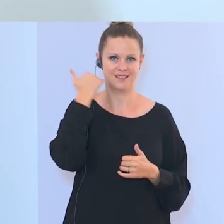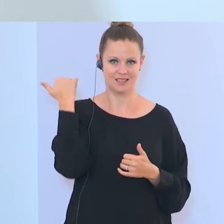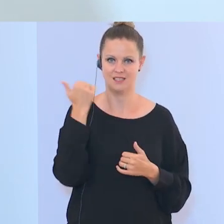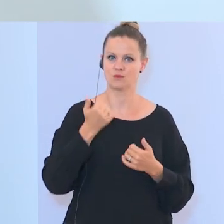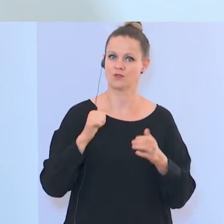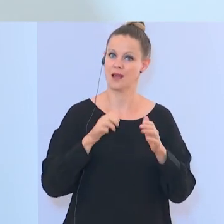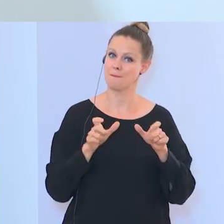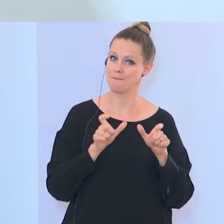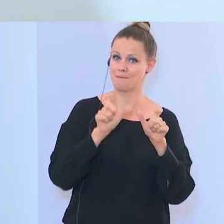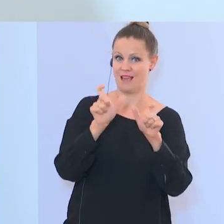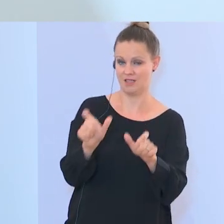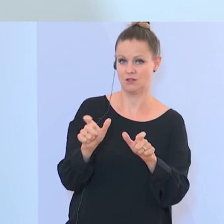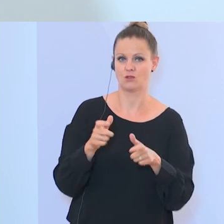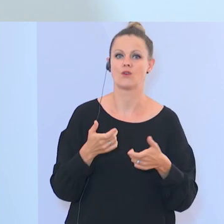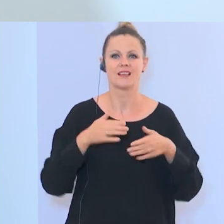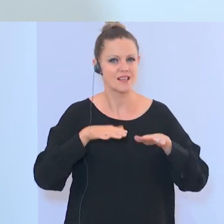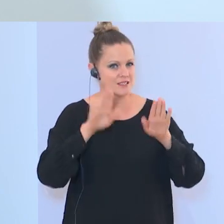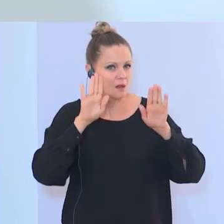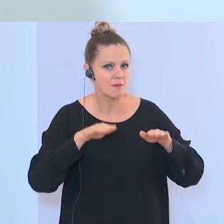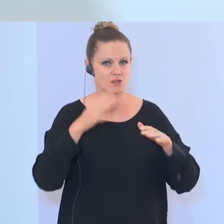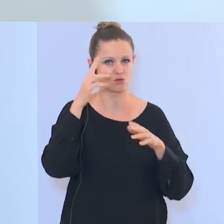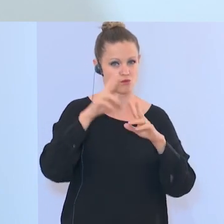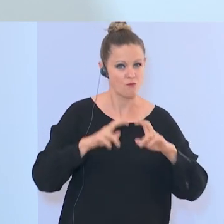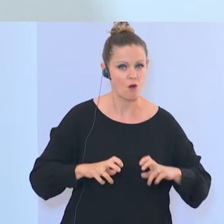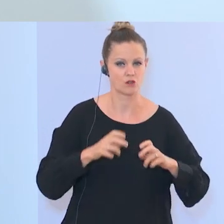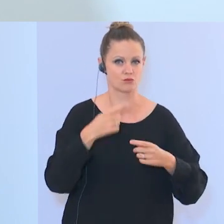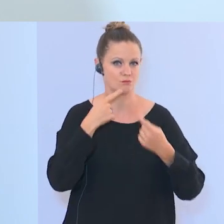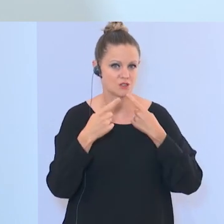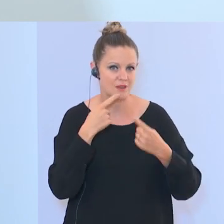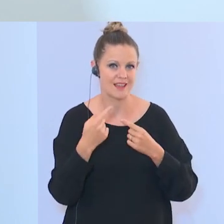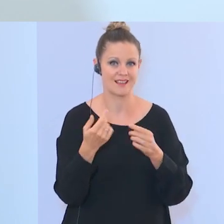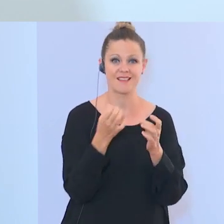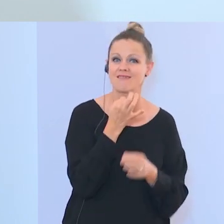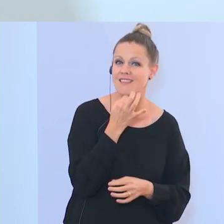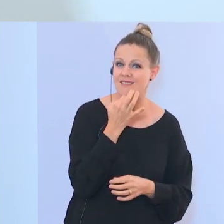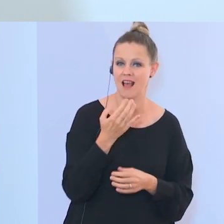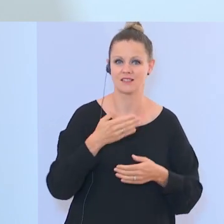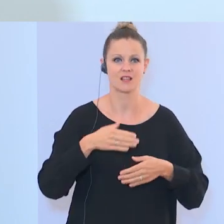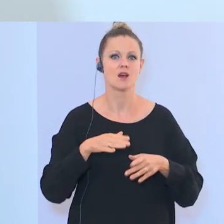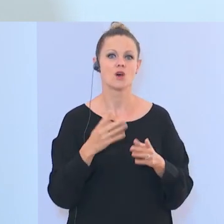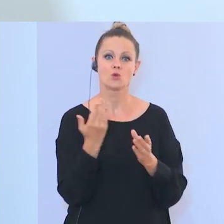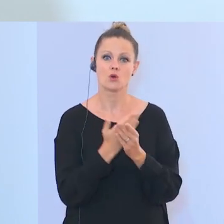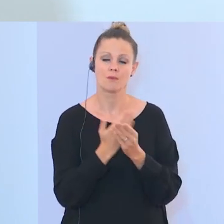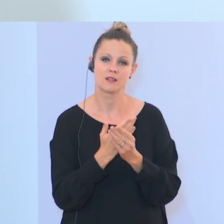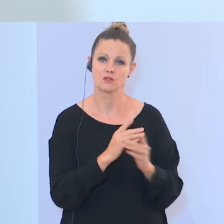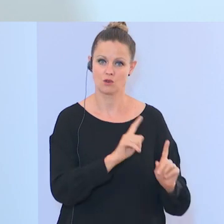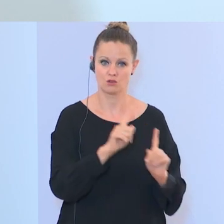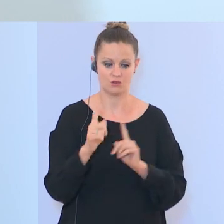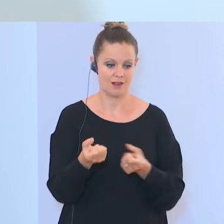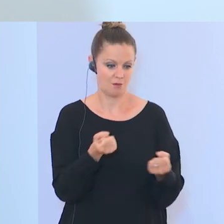politischen Islam, in der Extremismusforschung sprechen, nämlich die Details über die Dokumentationsstelle Politischer Islam